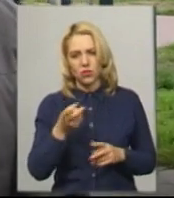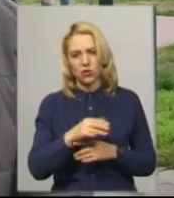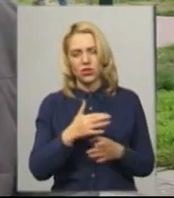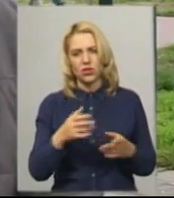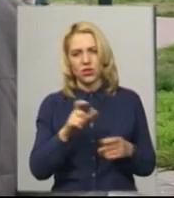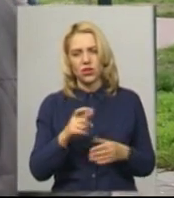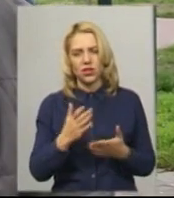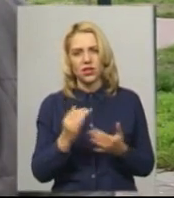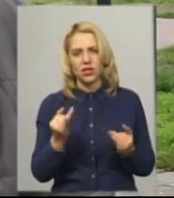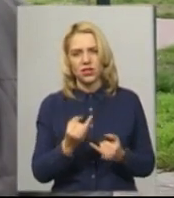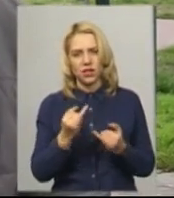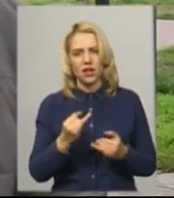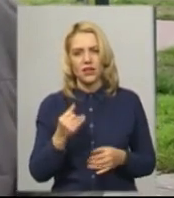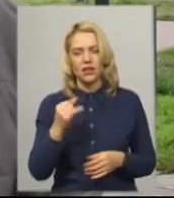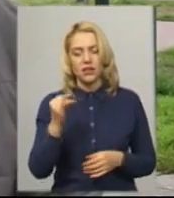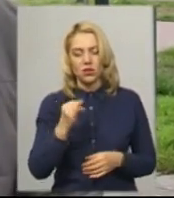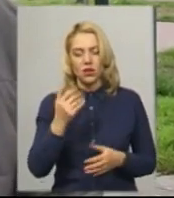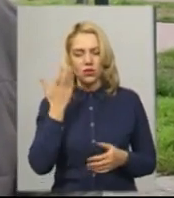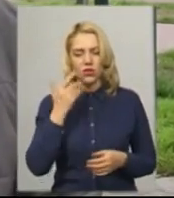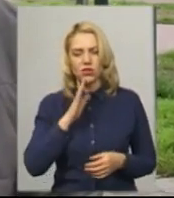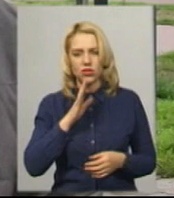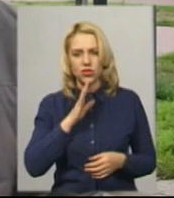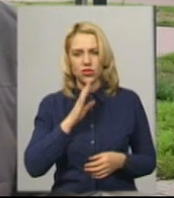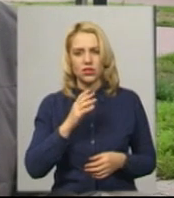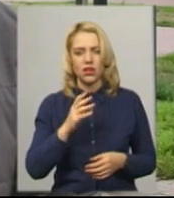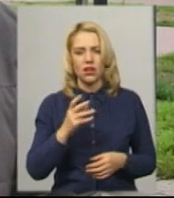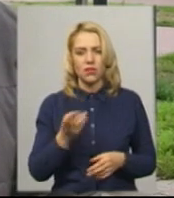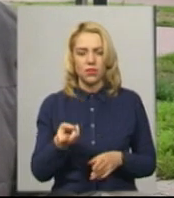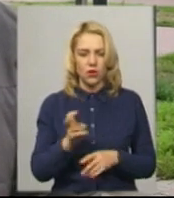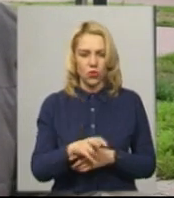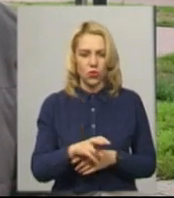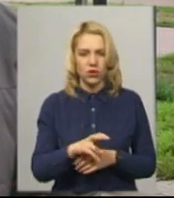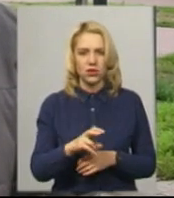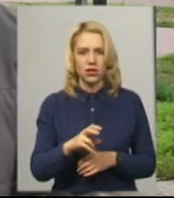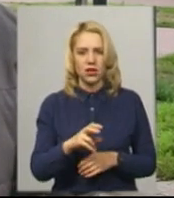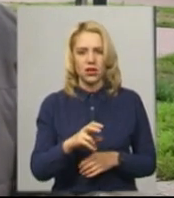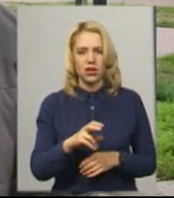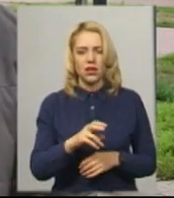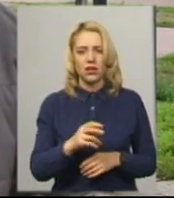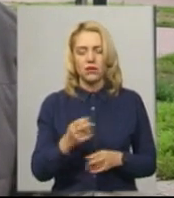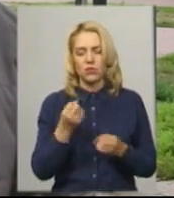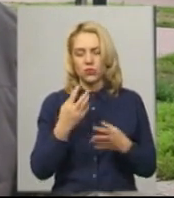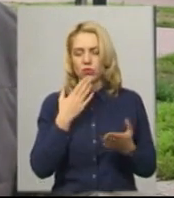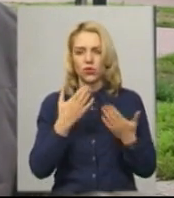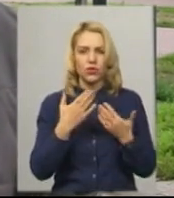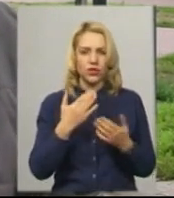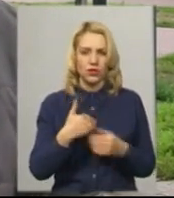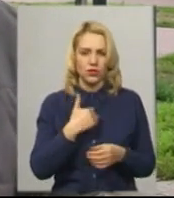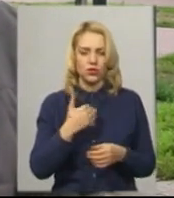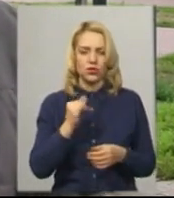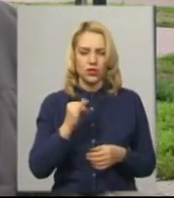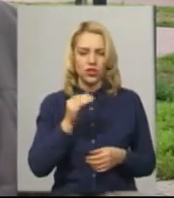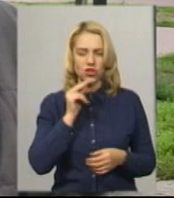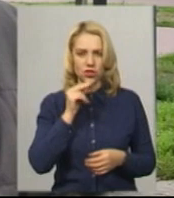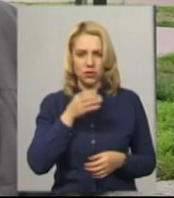такі цікаві історії, коли приходить жінка, у неї на віні біла сина. І вона приходить не для того, щоб поїсти, а щоб поспілкуватися. Я питаю час кручаю, і вона